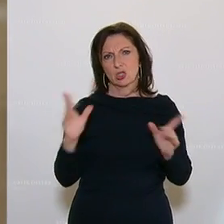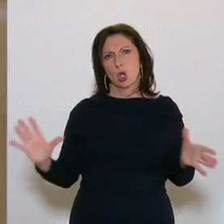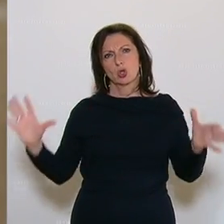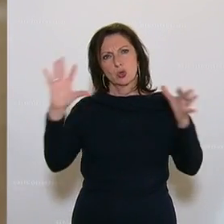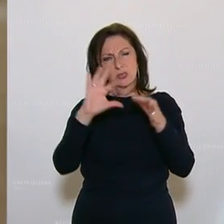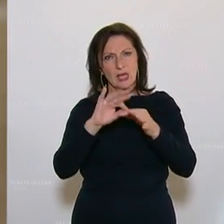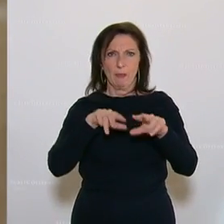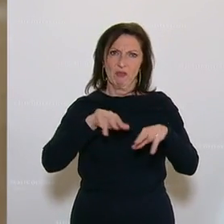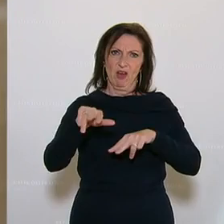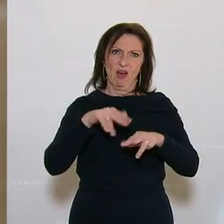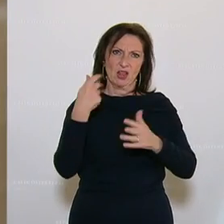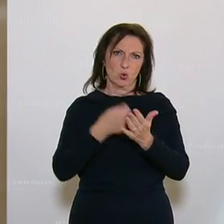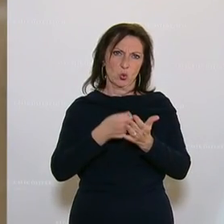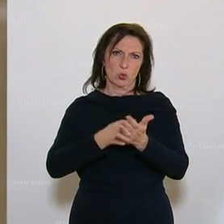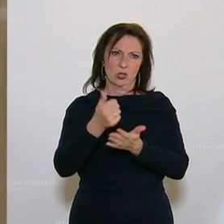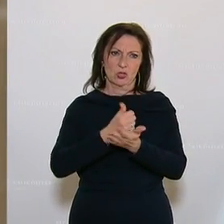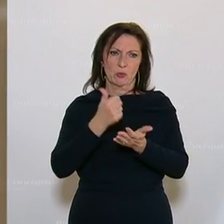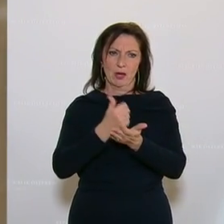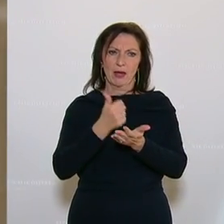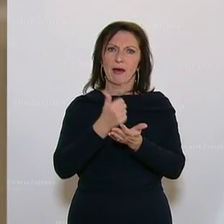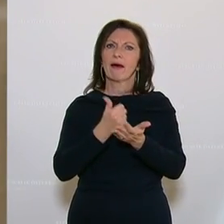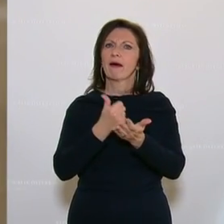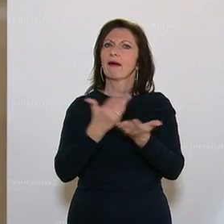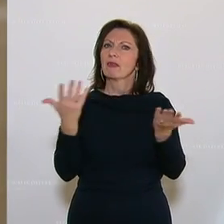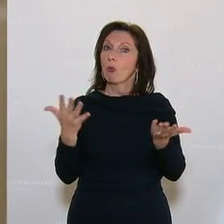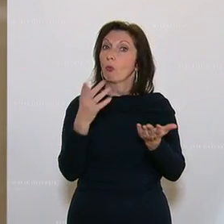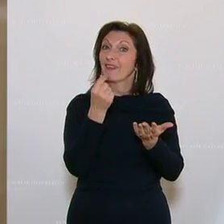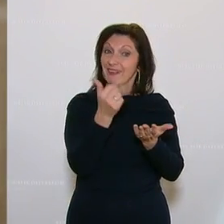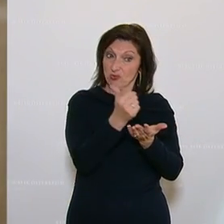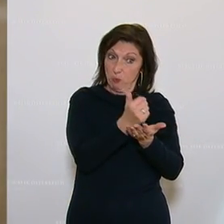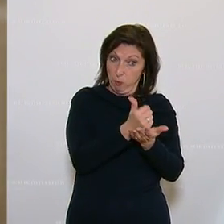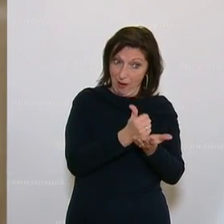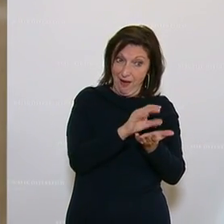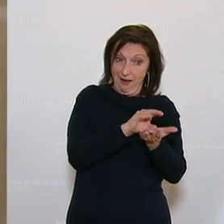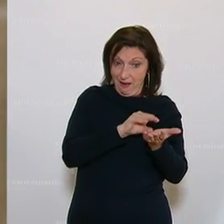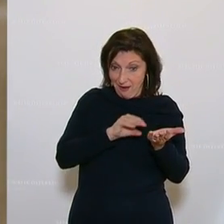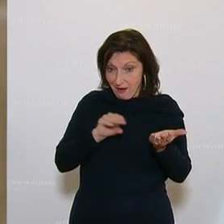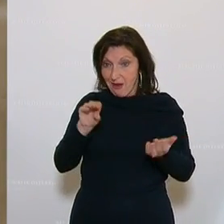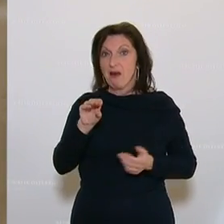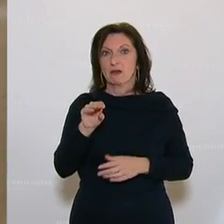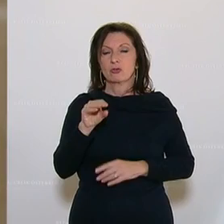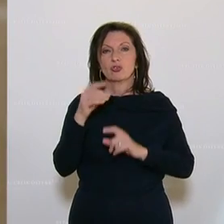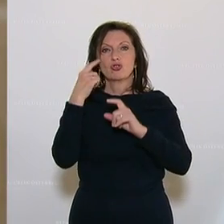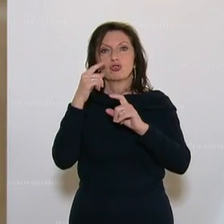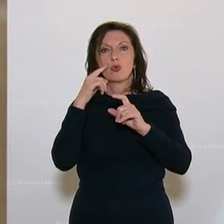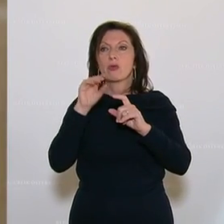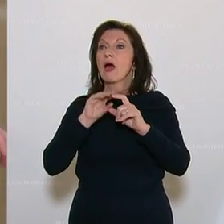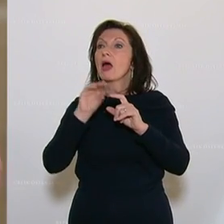Verwaltungskosten einzusparen und das eingesparte Geld schlussendlich den Studierenden